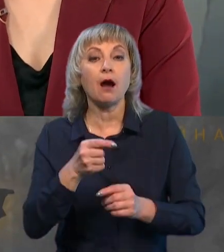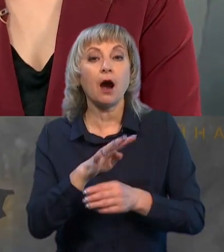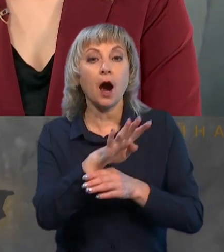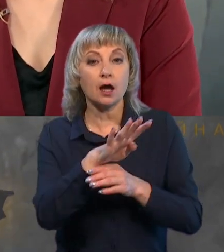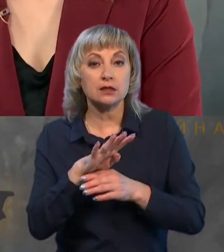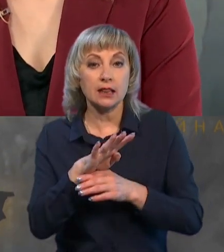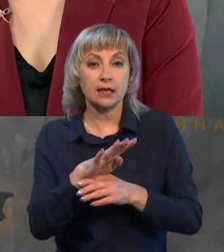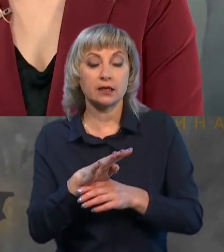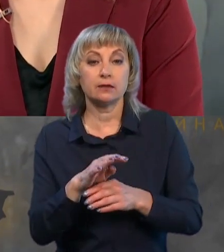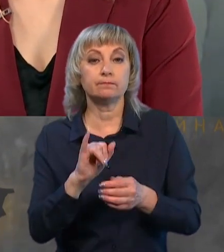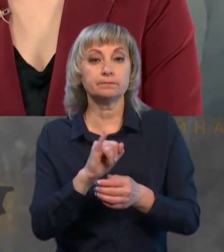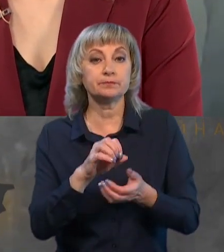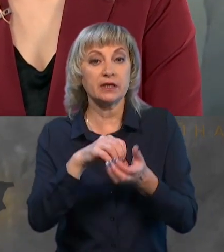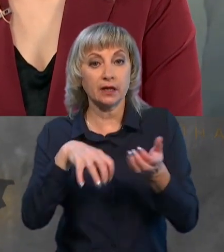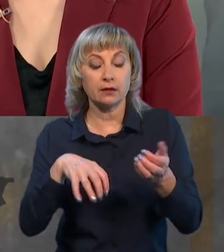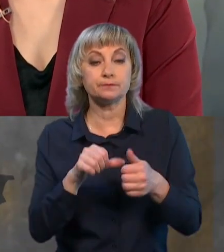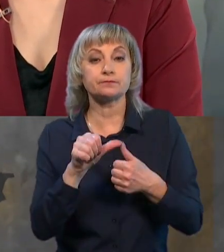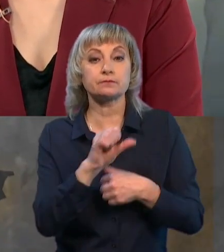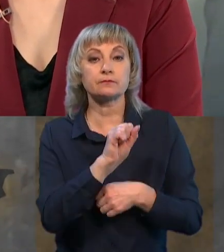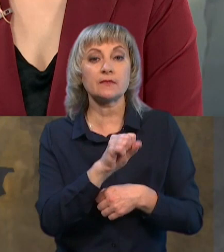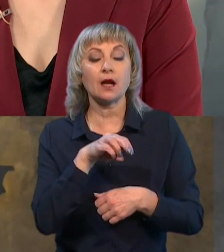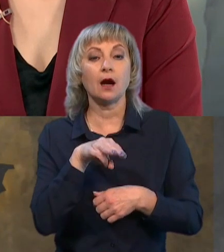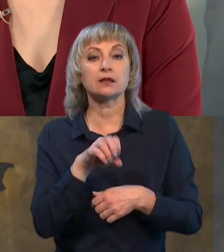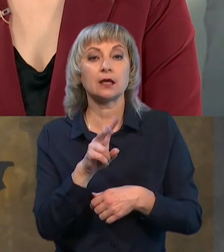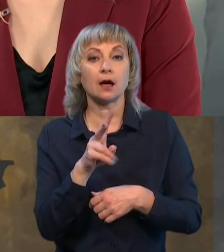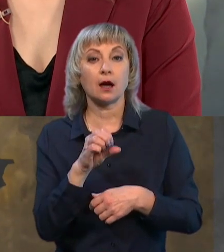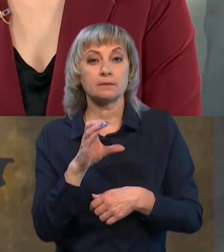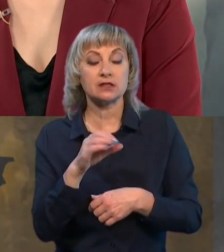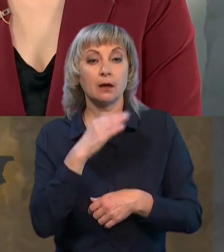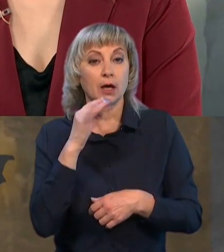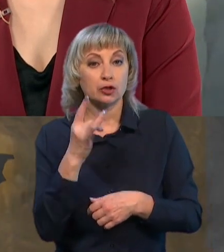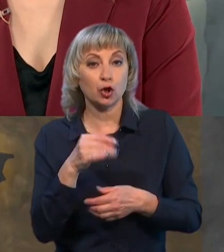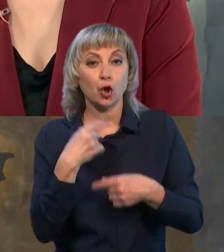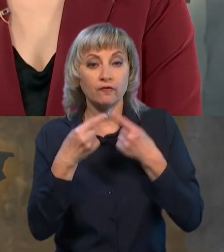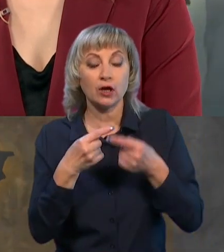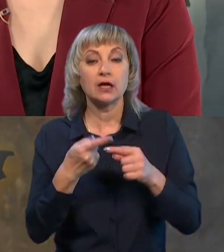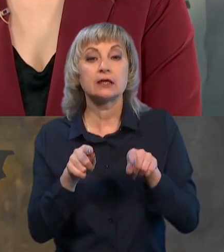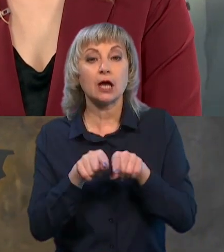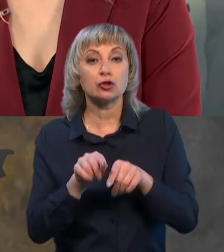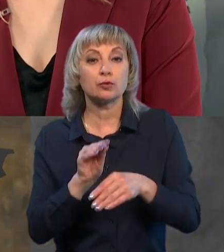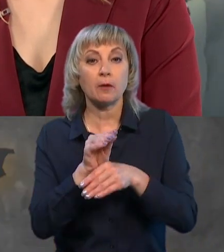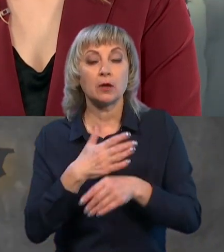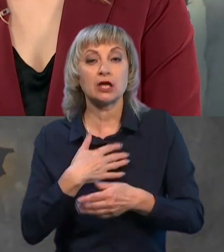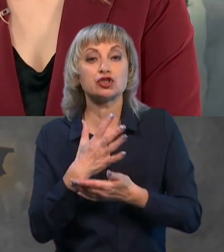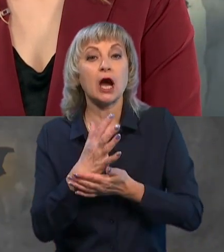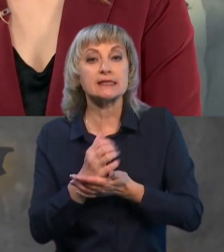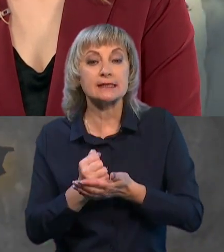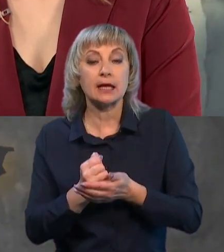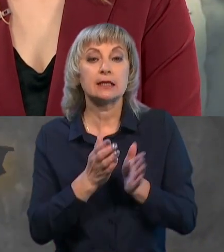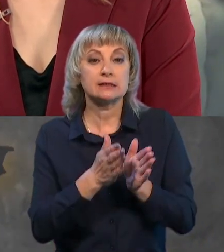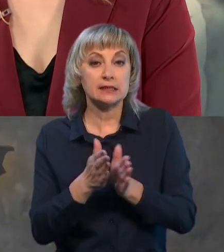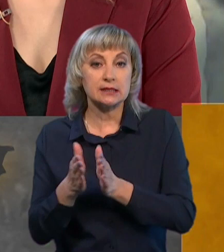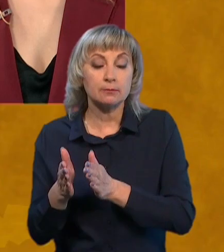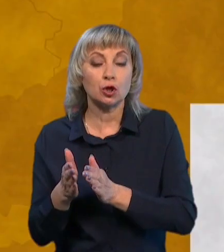і ракети, особливо Атакаус, про які вже неодноразово говоримо, це те, що також поповнить наш арсенал системно.